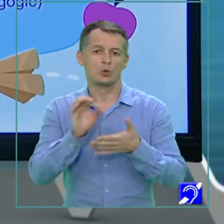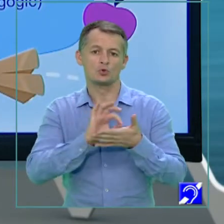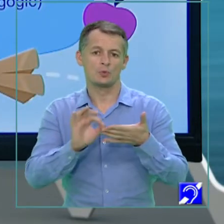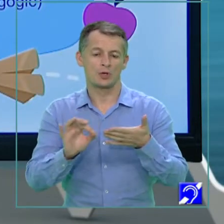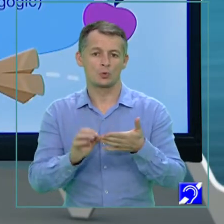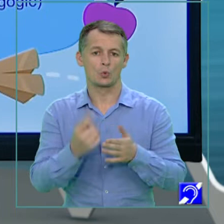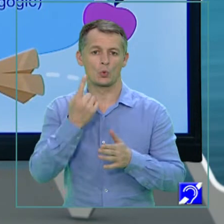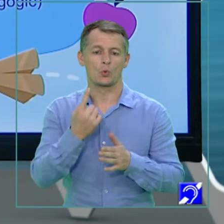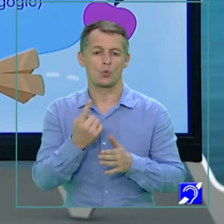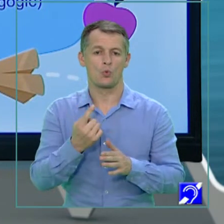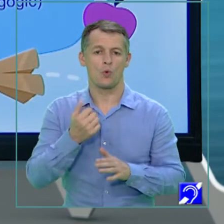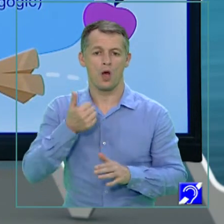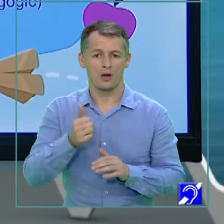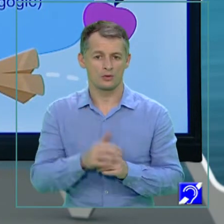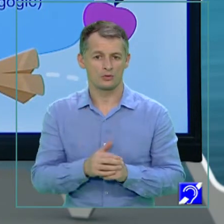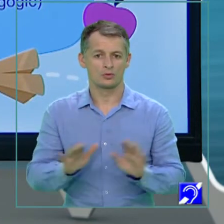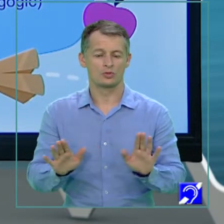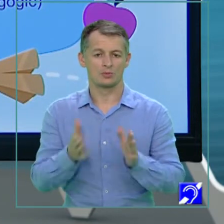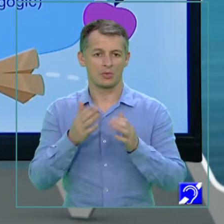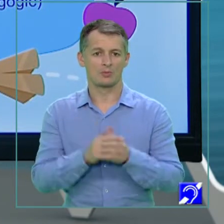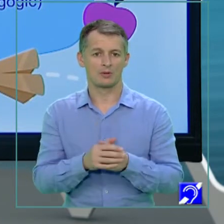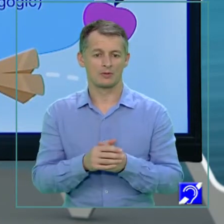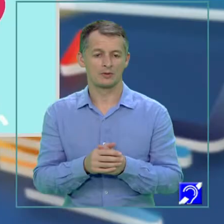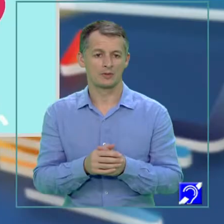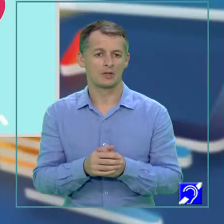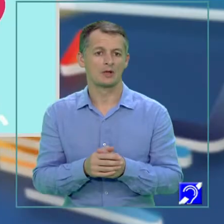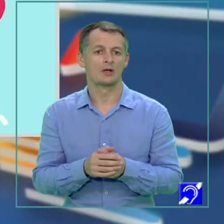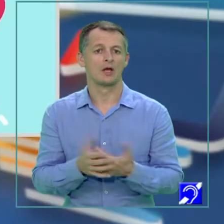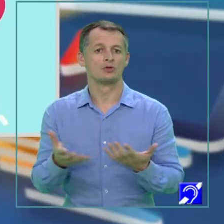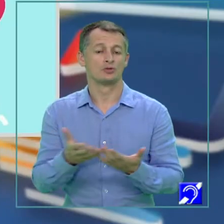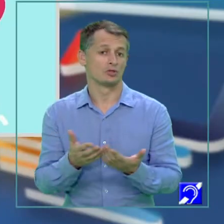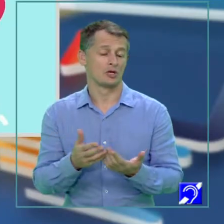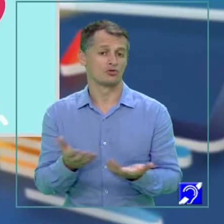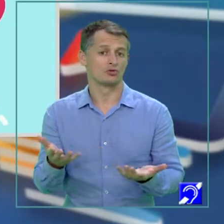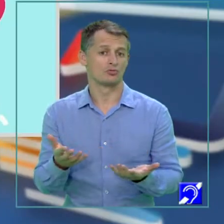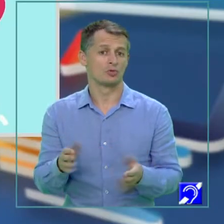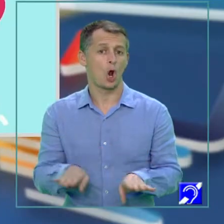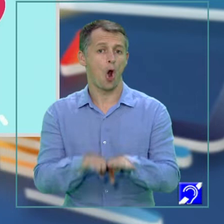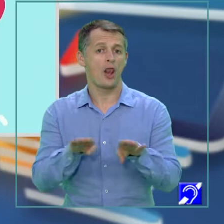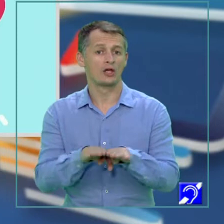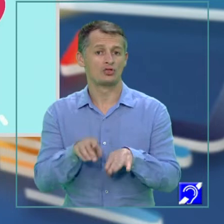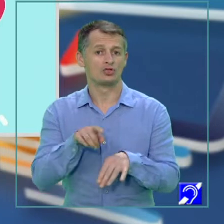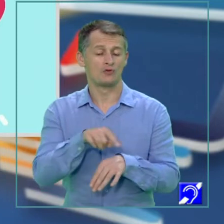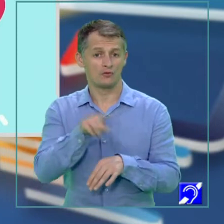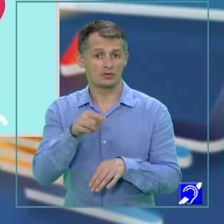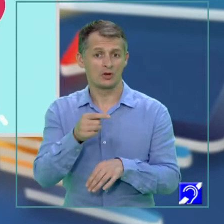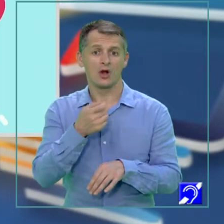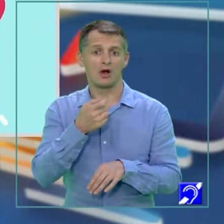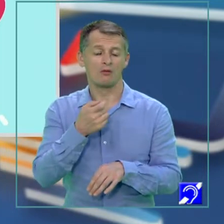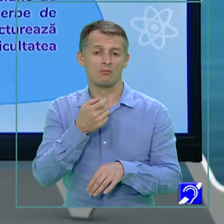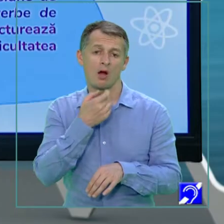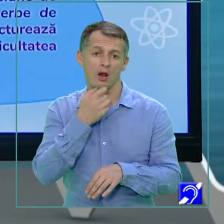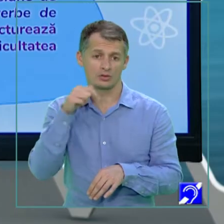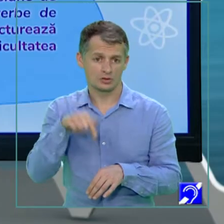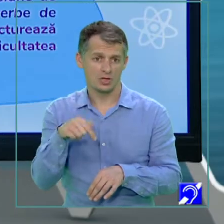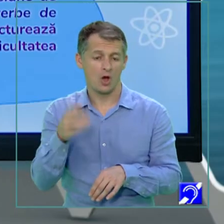porni discuția noastră de la subiectul pe care colegii voștri mai mari l-au avut în sesiunea din augusta acestui